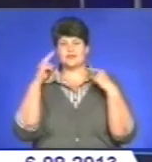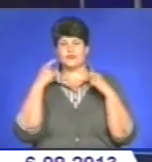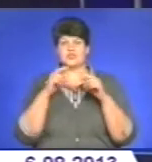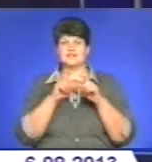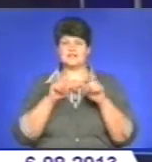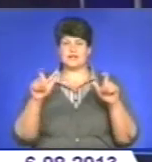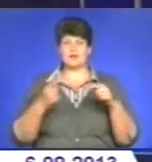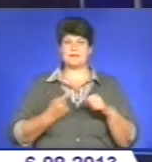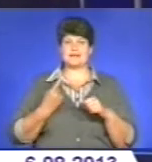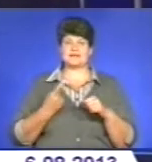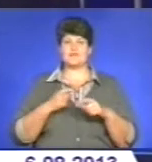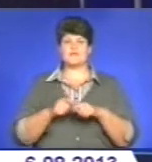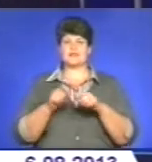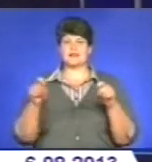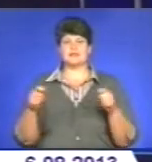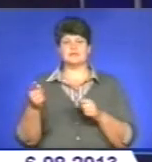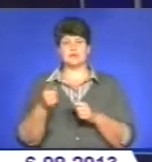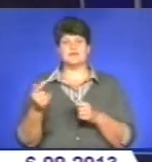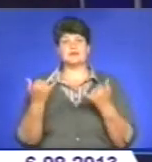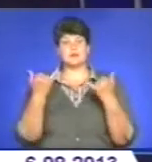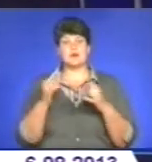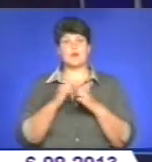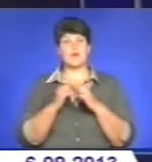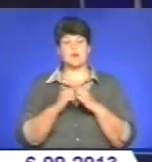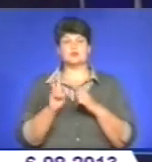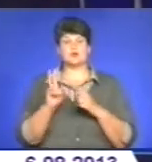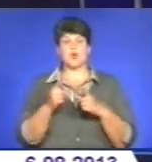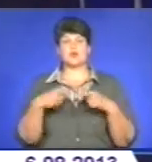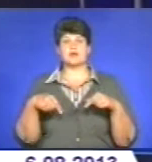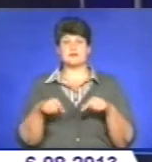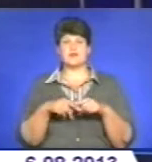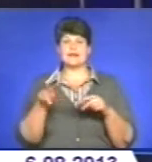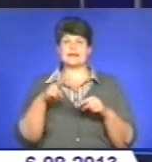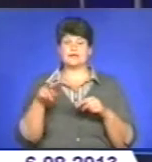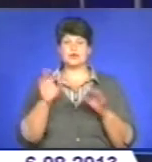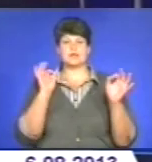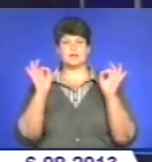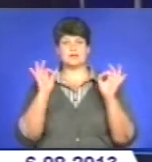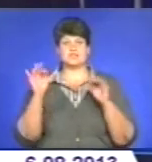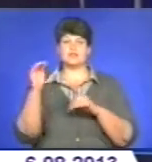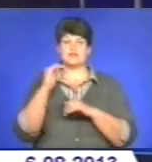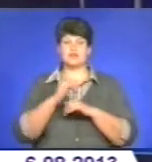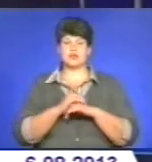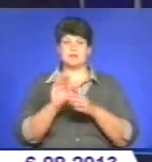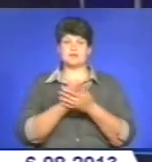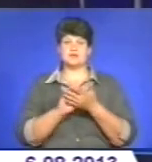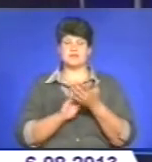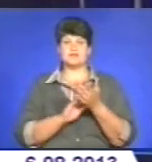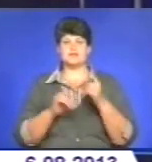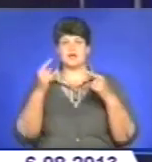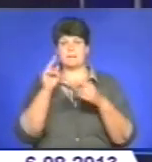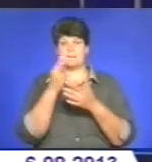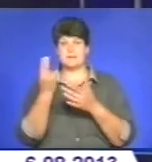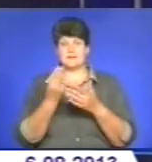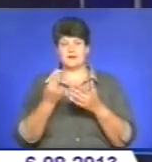-майстерню відкрили у Тернополі. Відтепер кожен, хто організовує літературні та музичні вечори, пише вірші, малює картини і